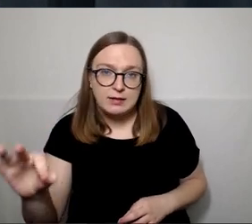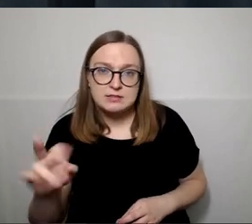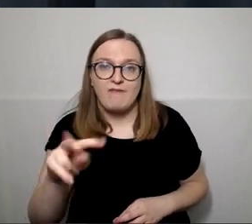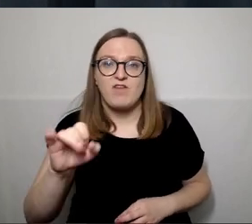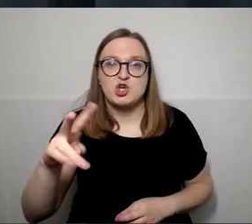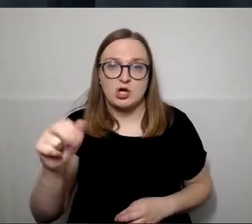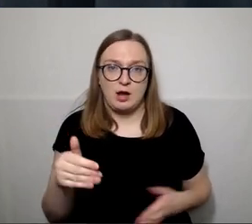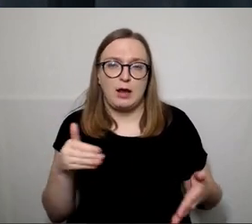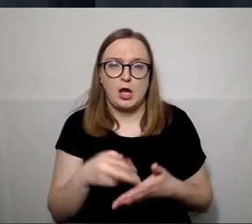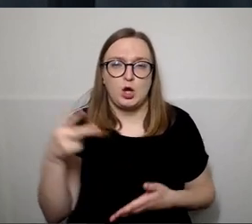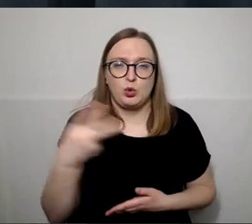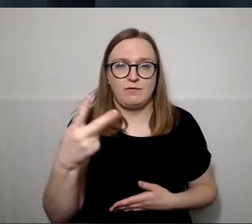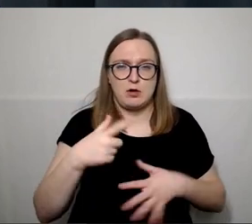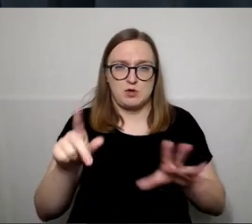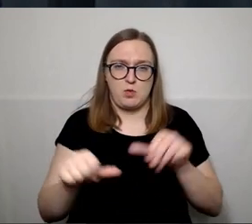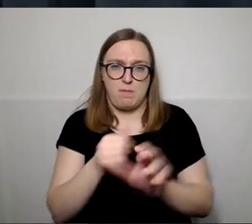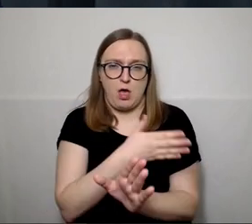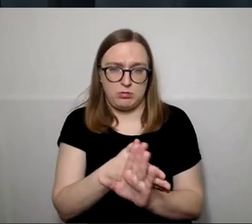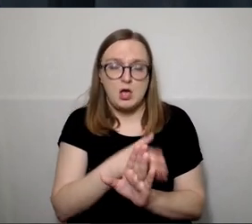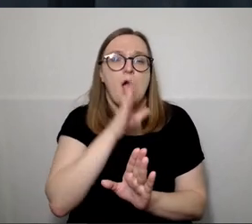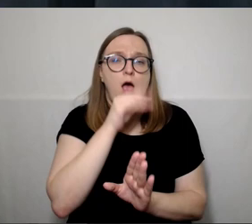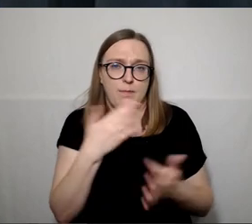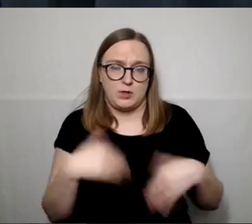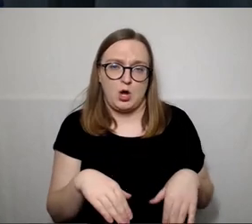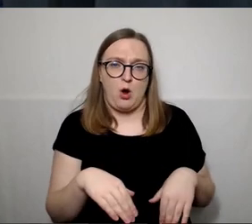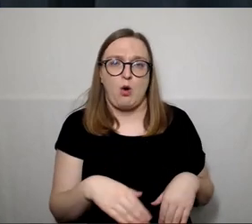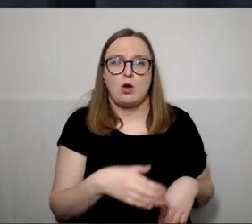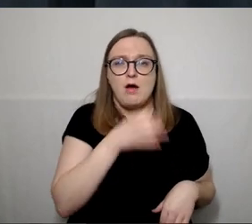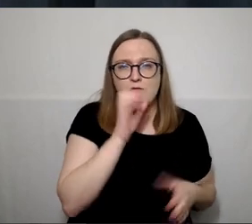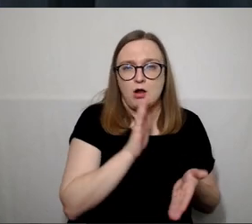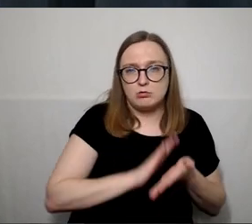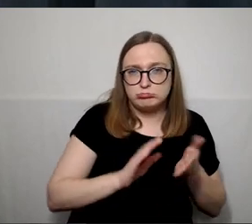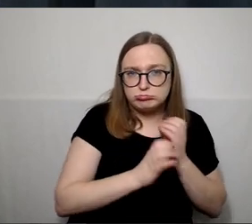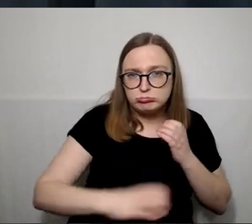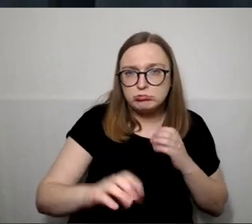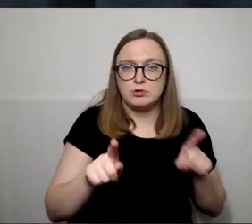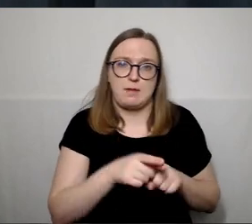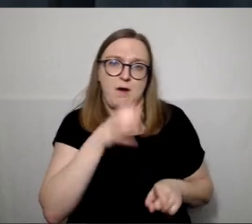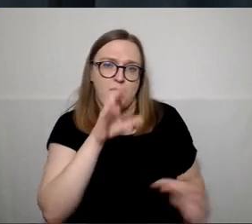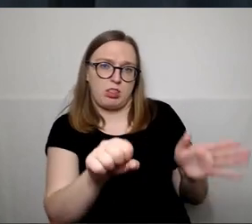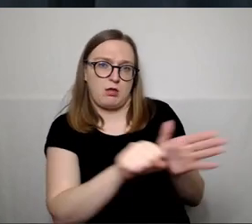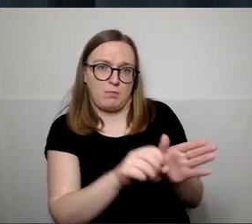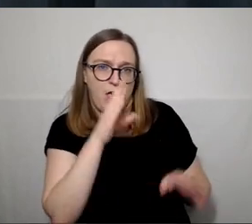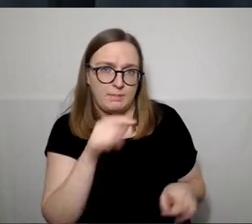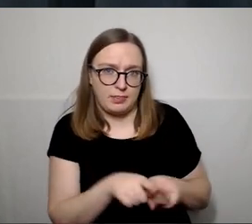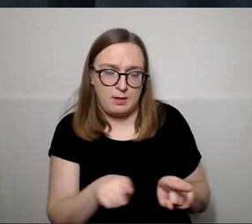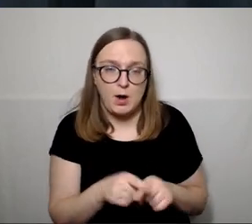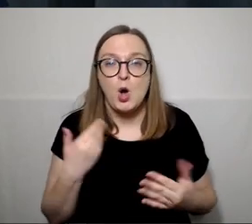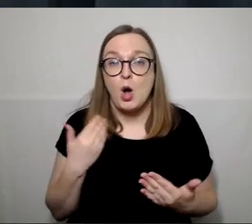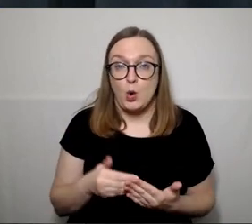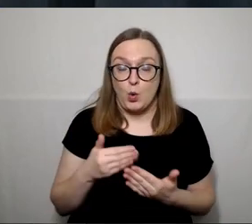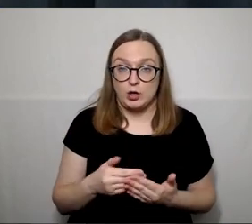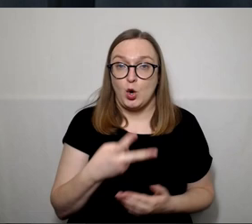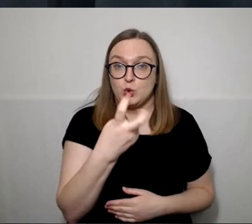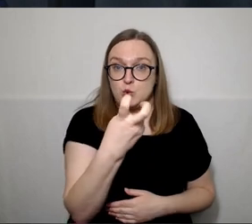27 metų turės ir nuotekas, ir vandenį. O labiau, kad virš 200